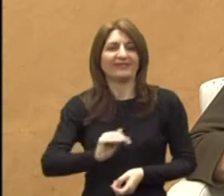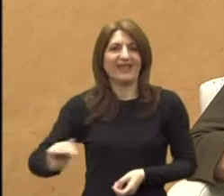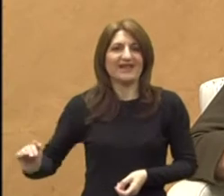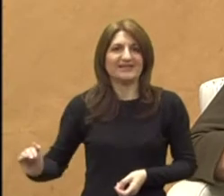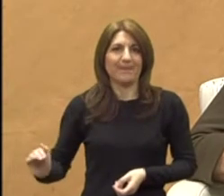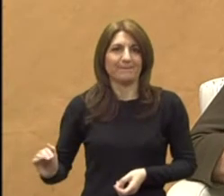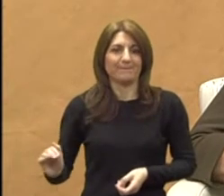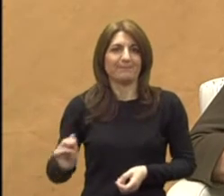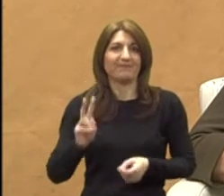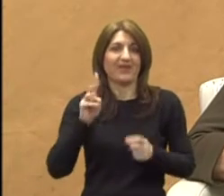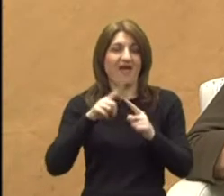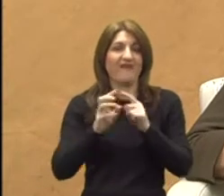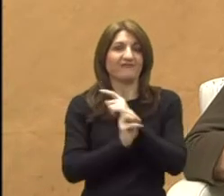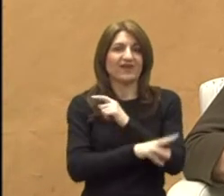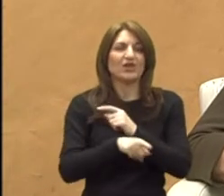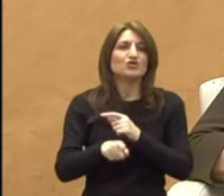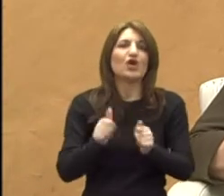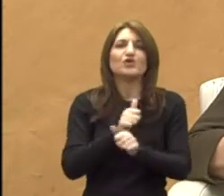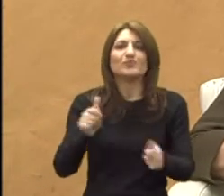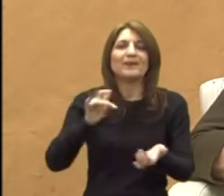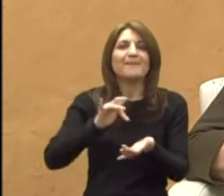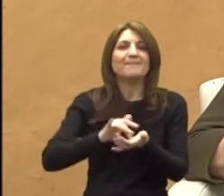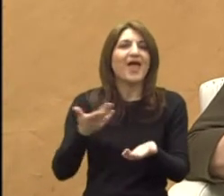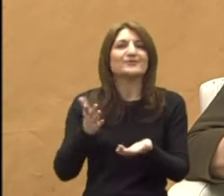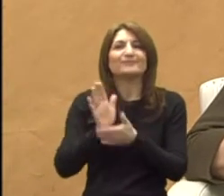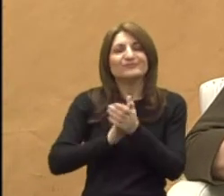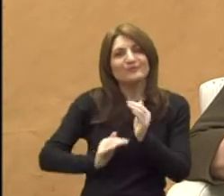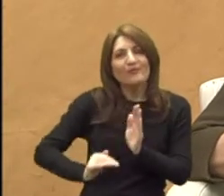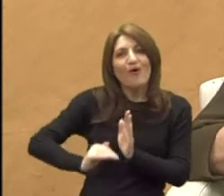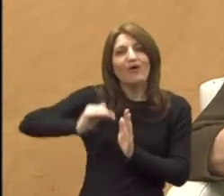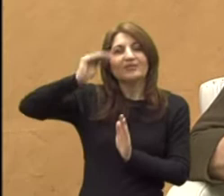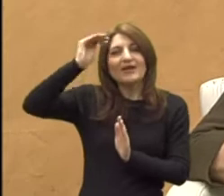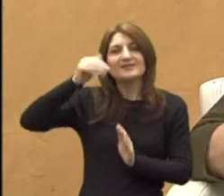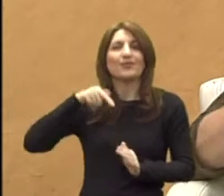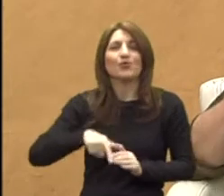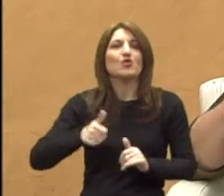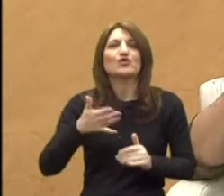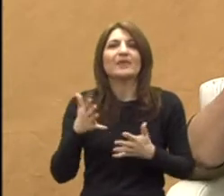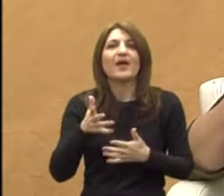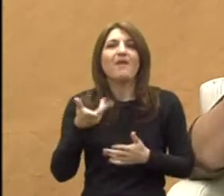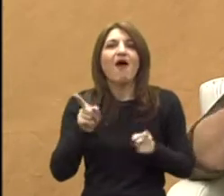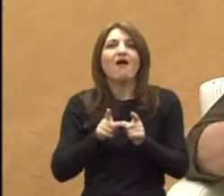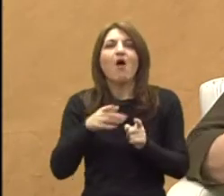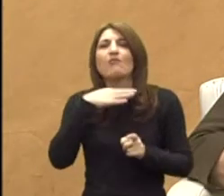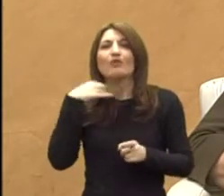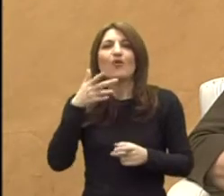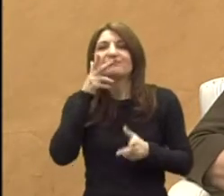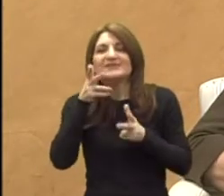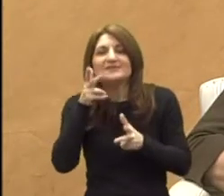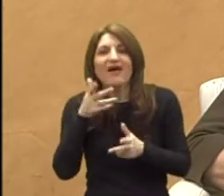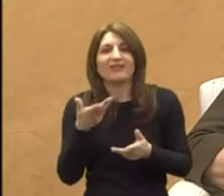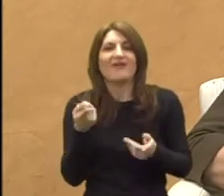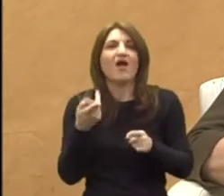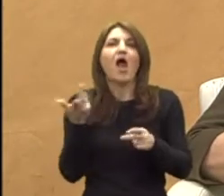Vrtić je dakle idealno mjesto za odrastanje. Tu još nemamo toliko zahtjeva koje ćemo kasnije imati